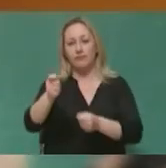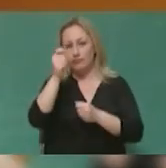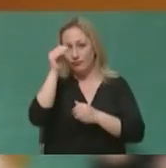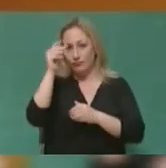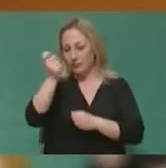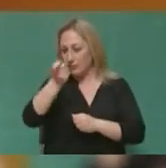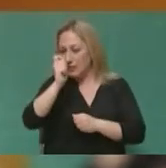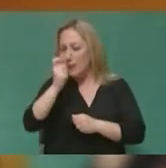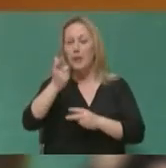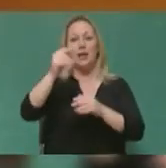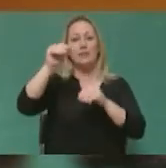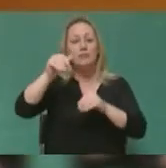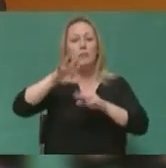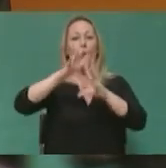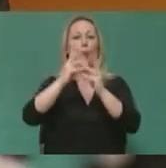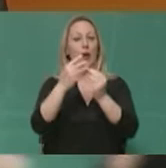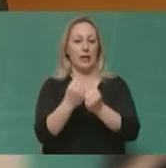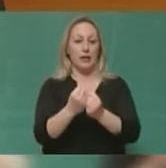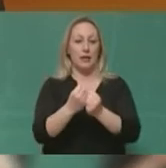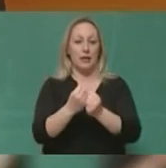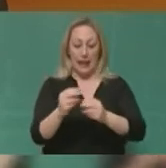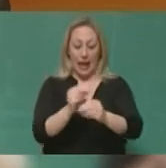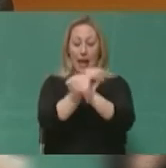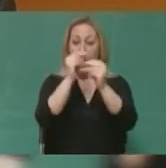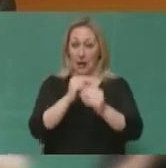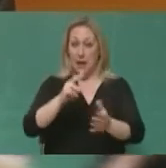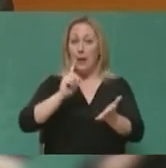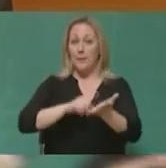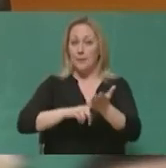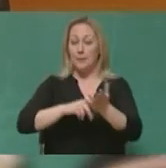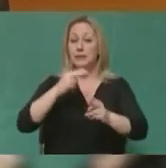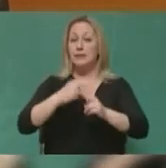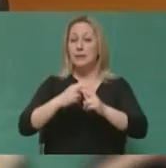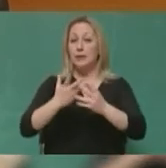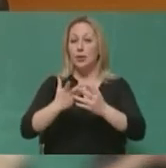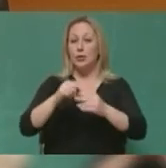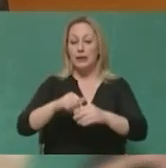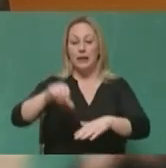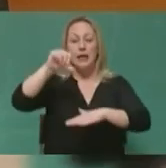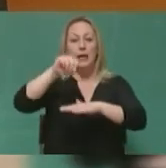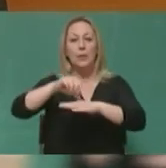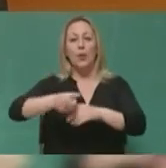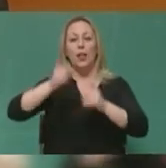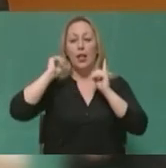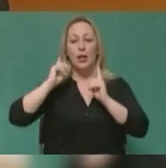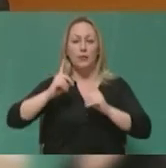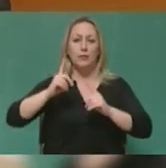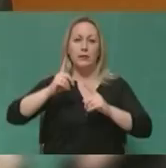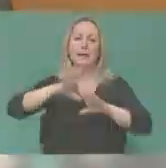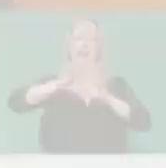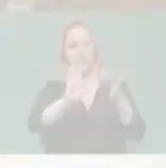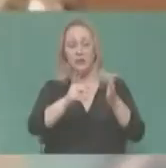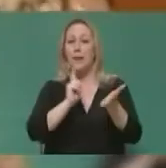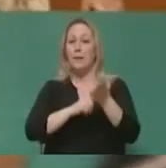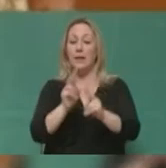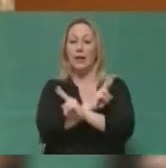σημασία με λίγα λόγια ποιους τιμά μια πόλη και μια χώρα και ποιους